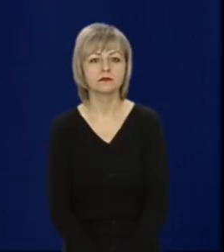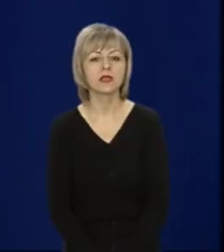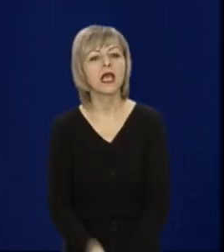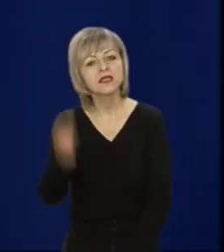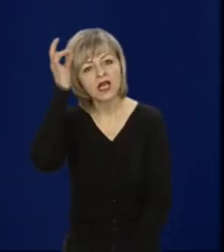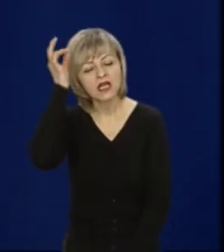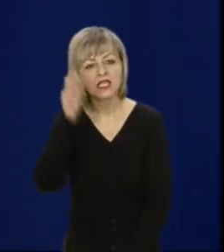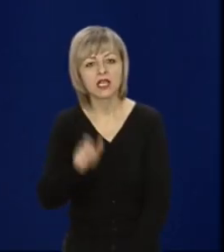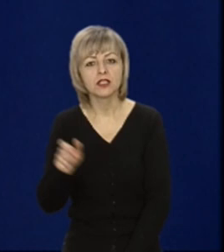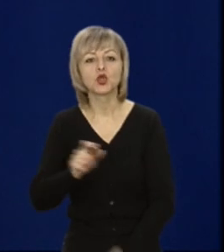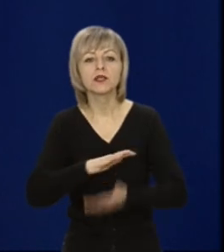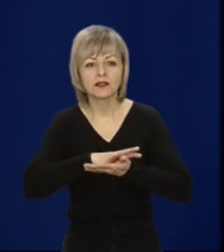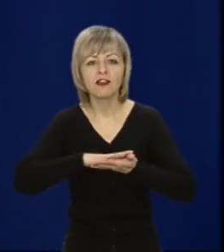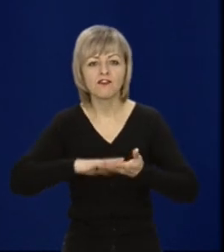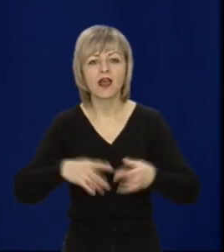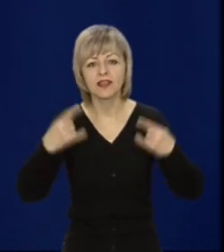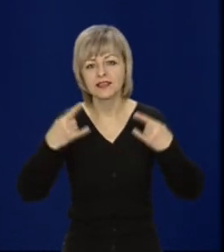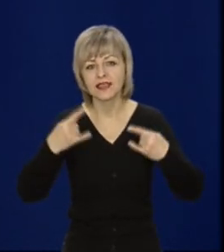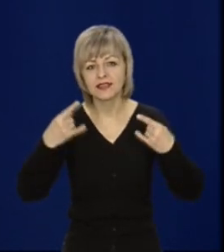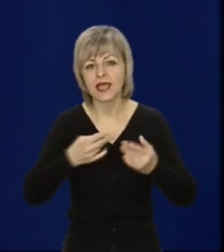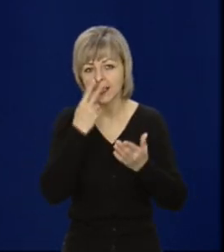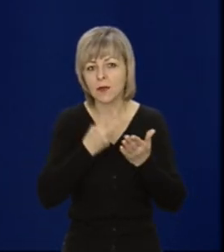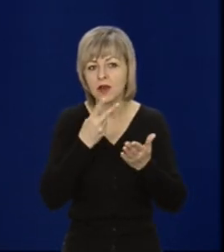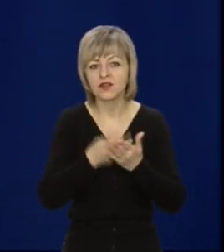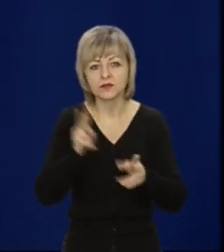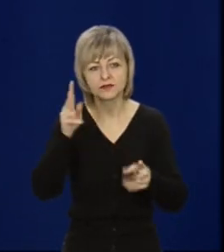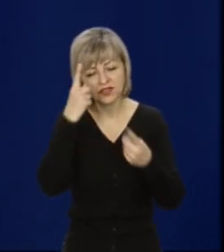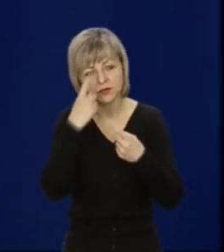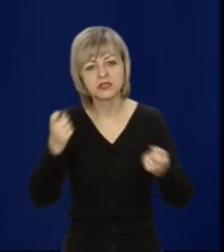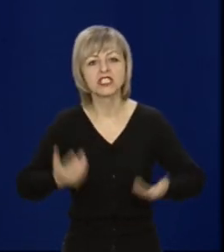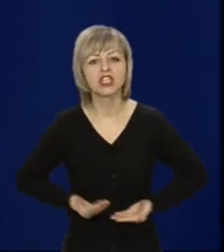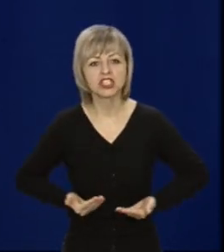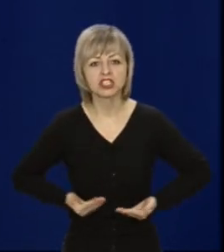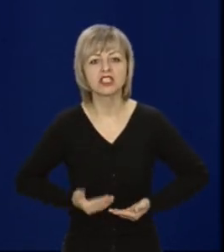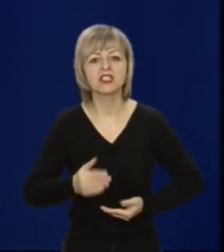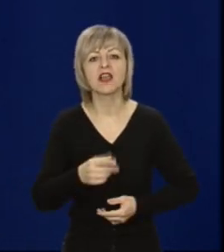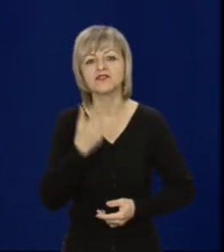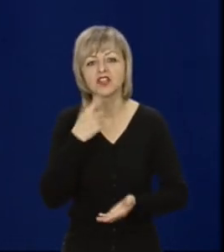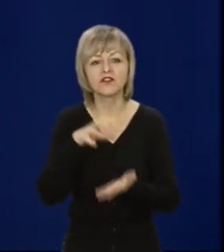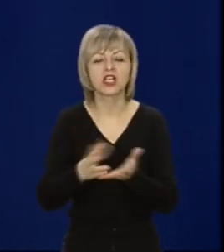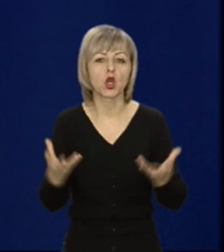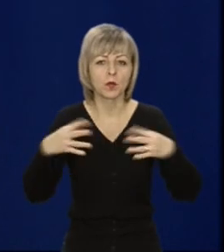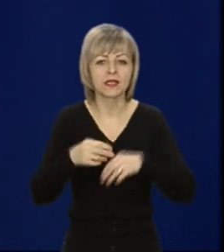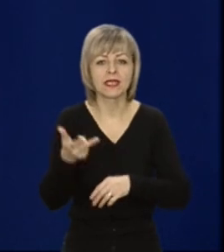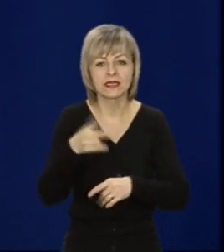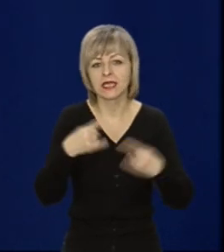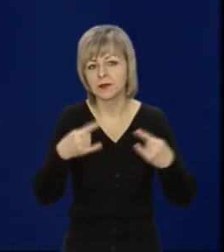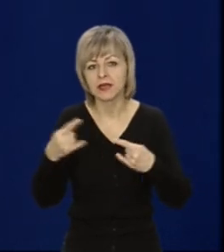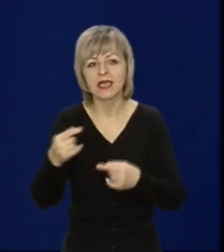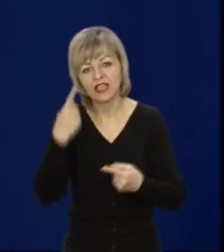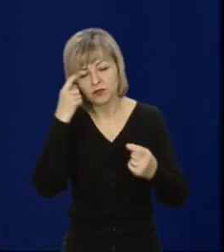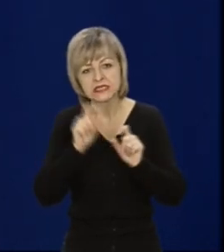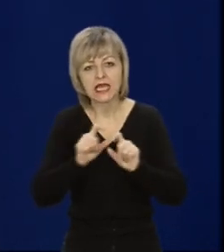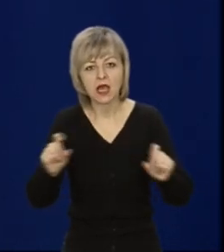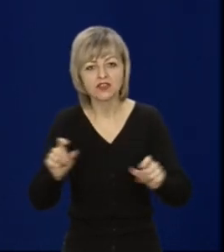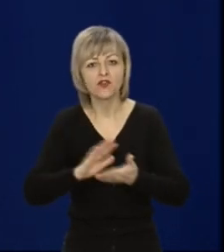Нагадаю глядачам, що триває телемарафон «Інформаційне життя у червоній зоні», який об'єднав одразу три медіа та інформаційне агентство.